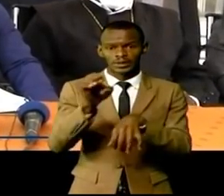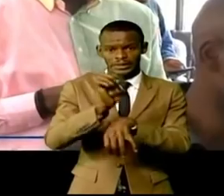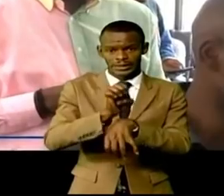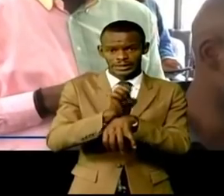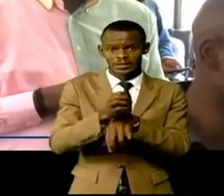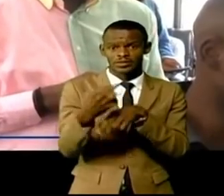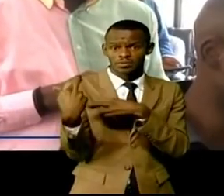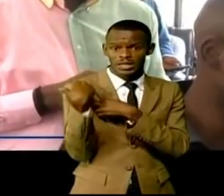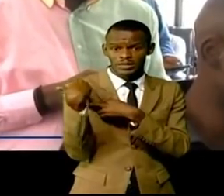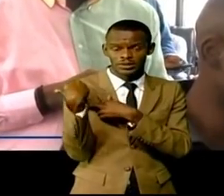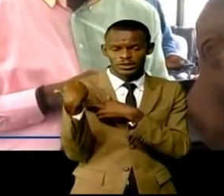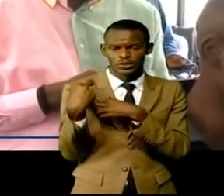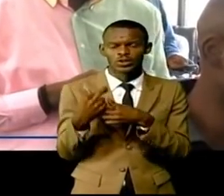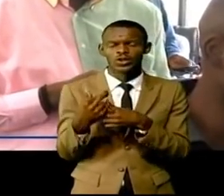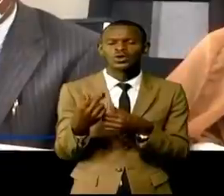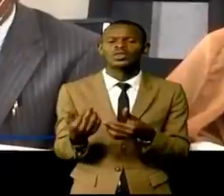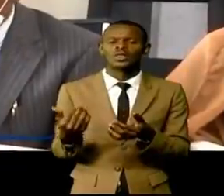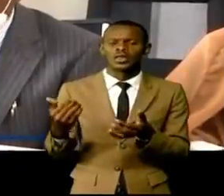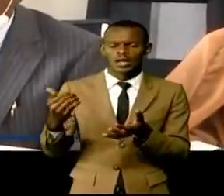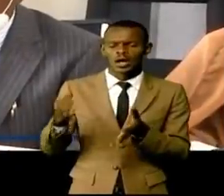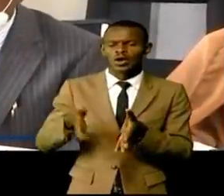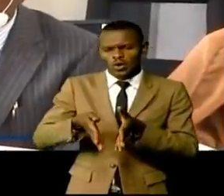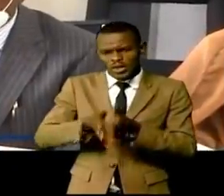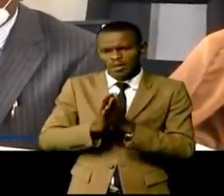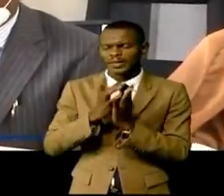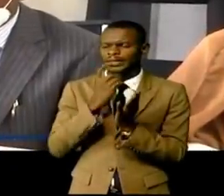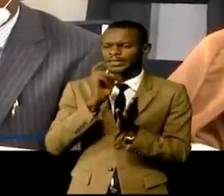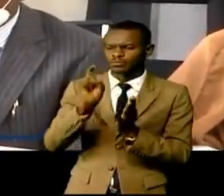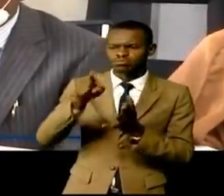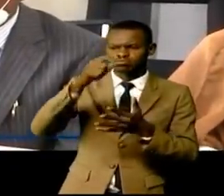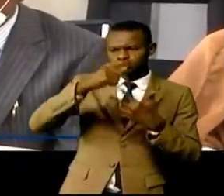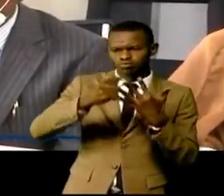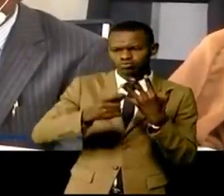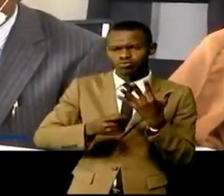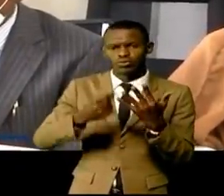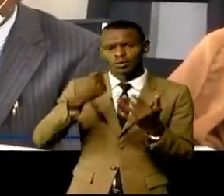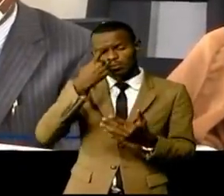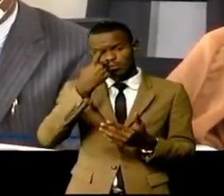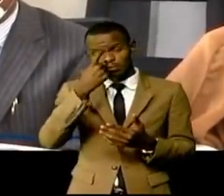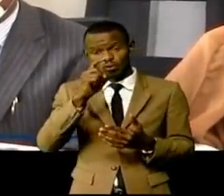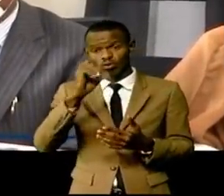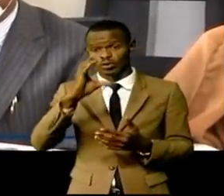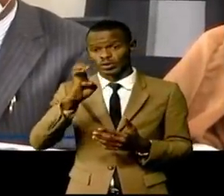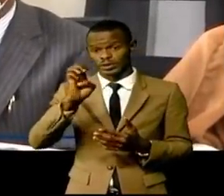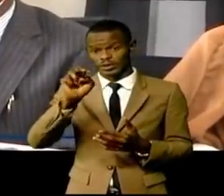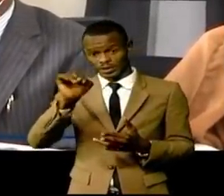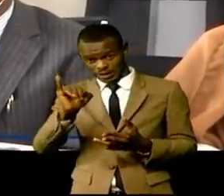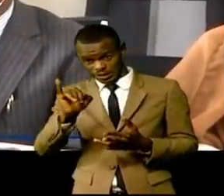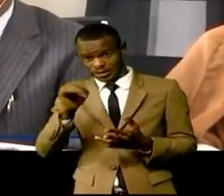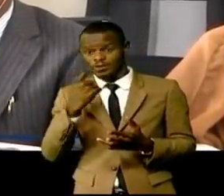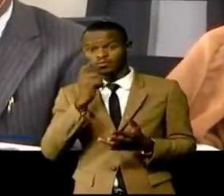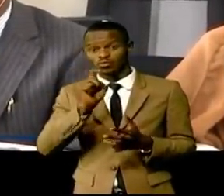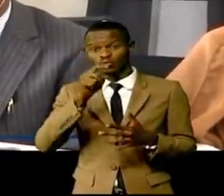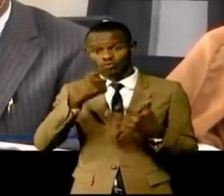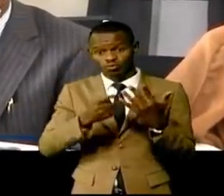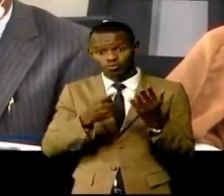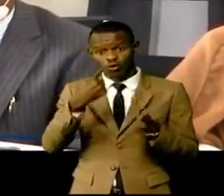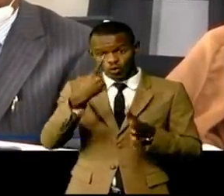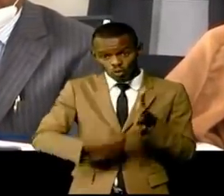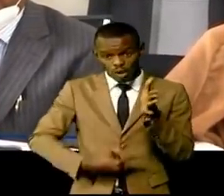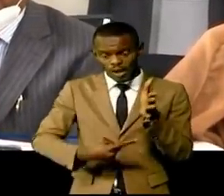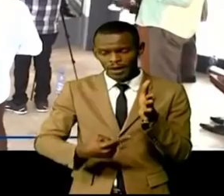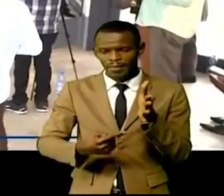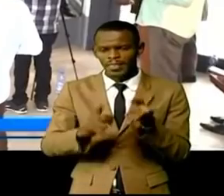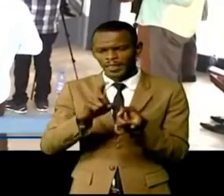également formulé quelques recommandations pertinentes à l'endroit des parties prénantes notamment la finalisation des réformes électorales